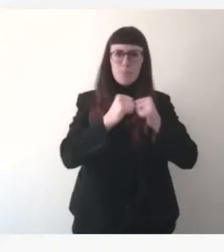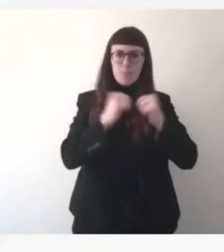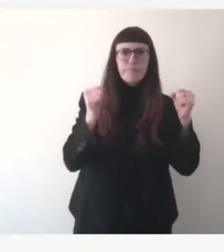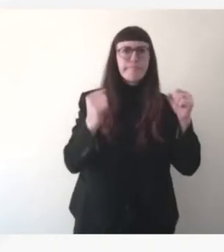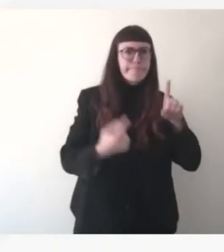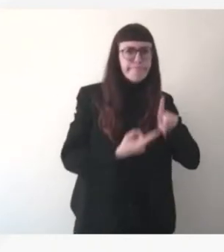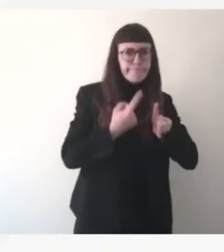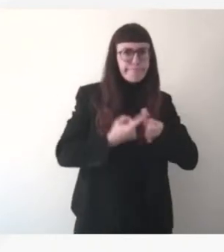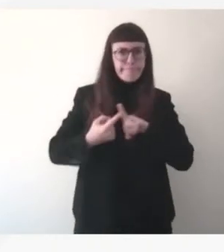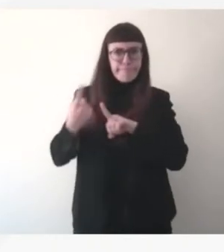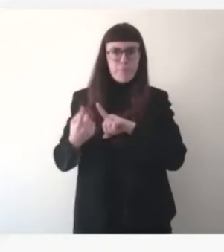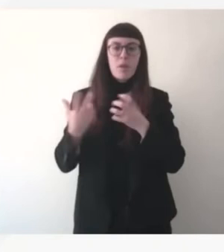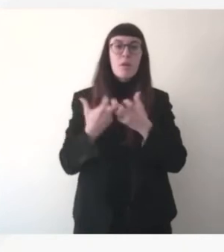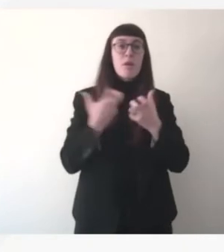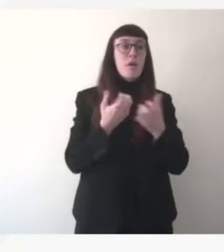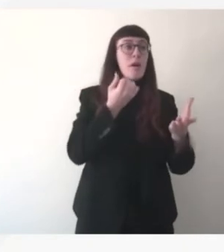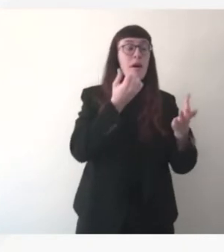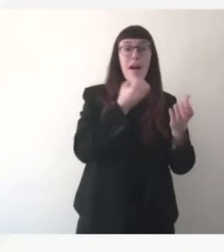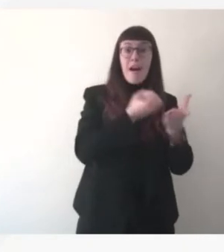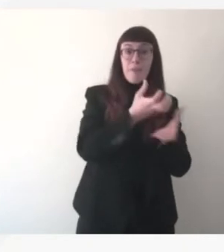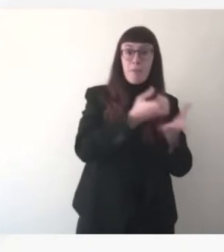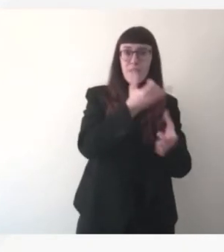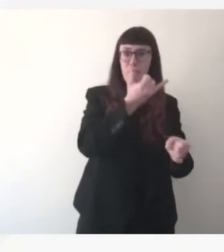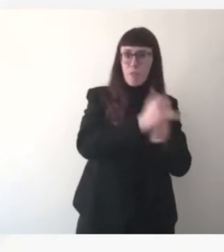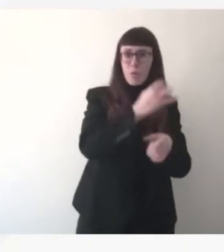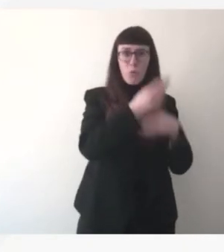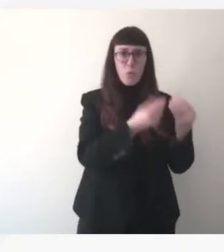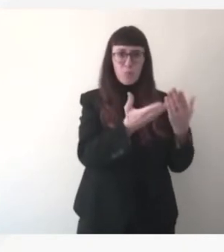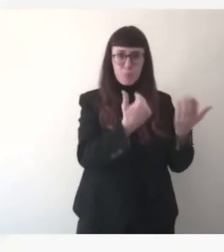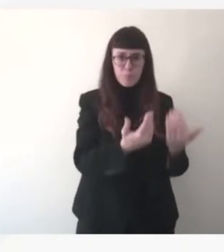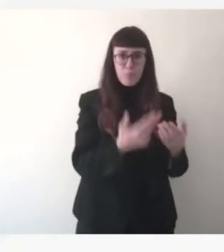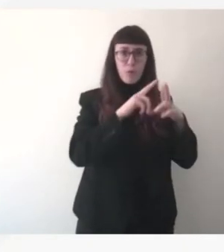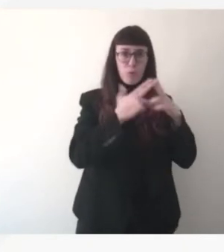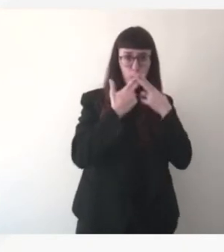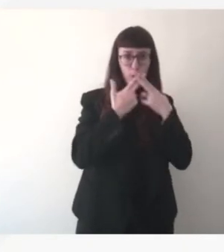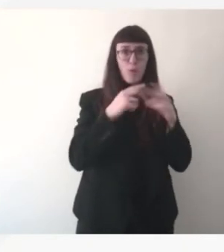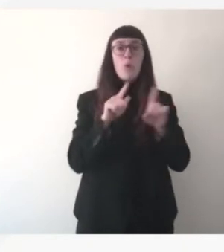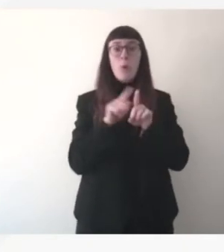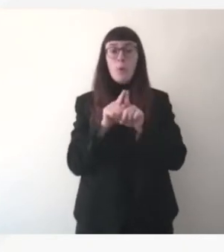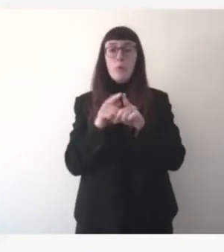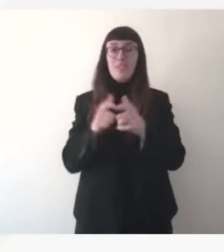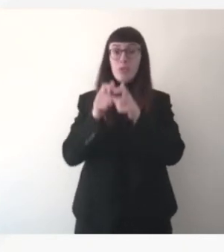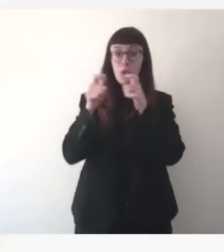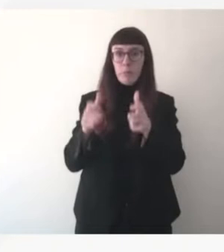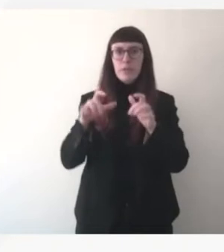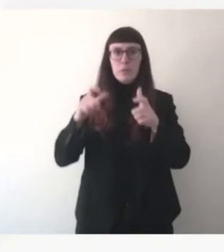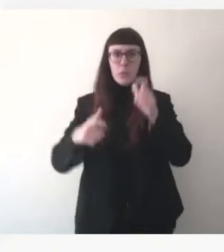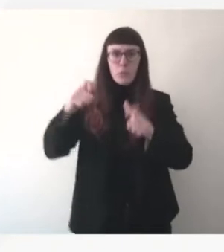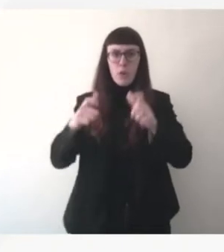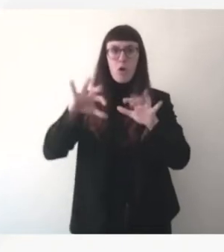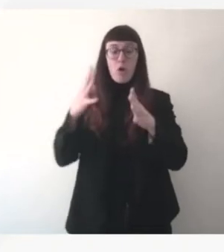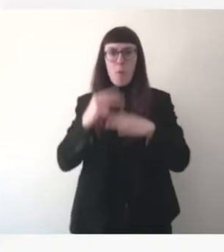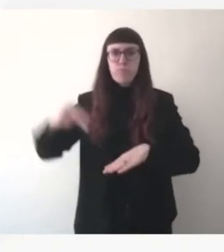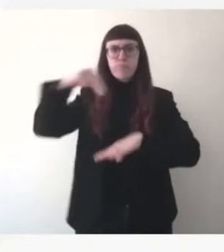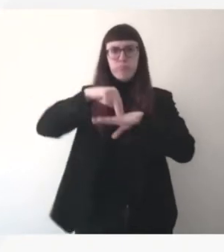la question de la résilience des réseaux télécoms et ce matin plus particulièrement la question de la cybersécurité